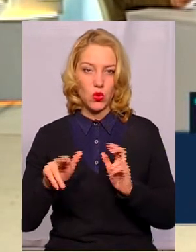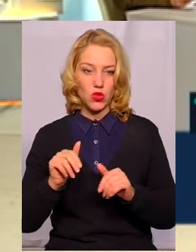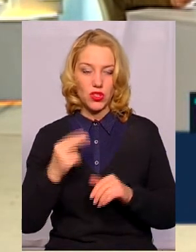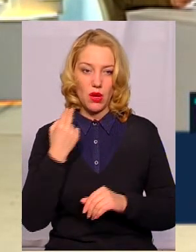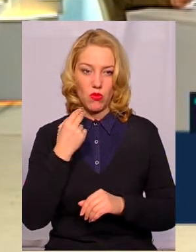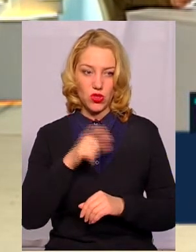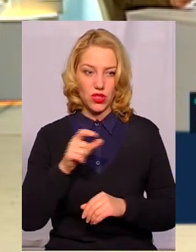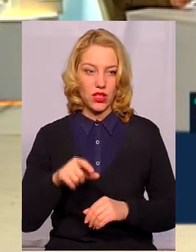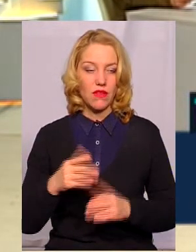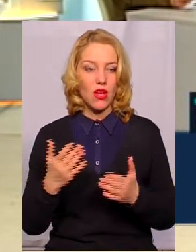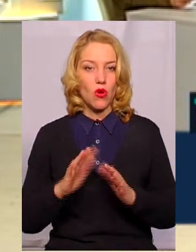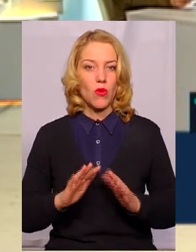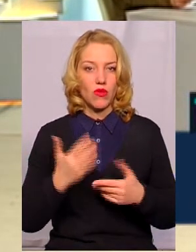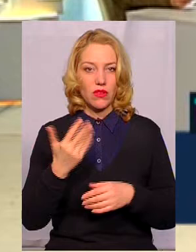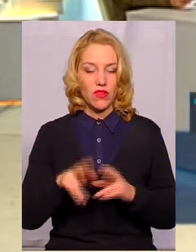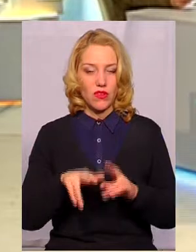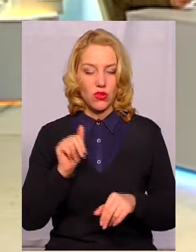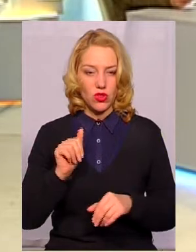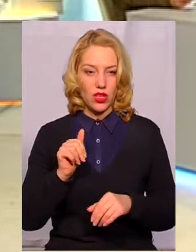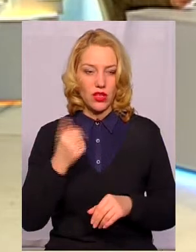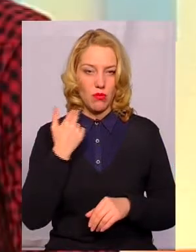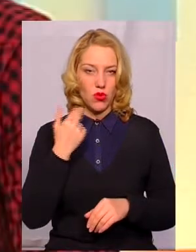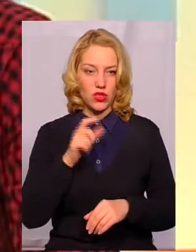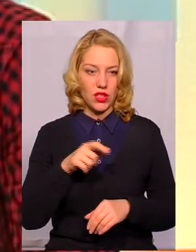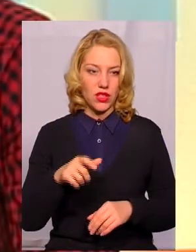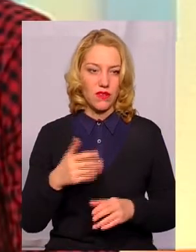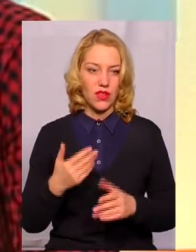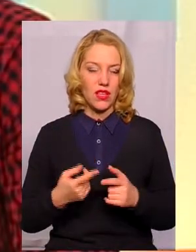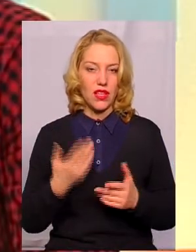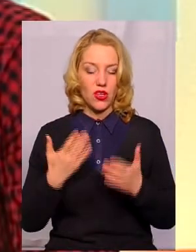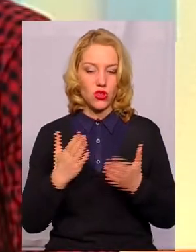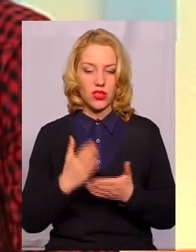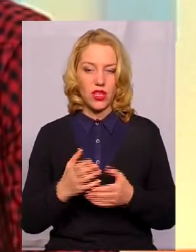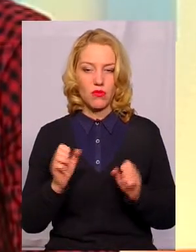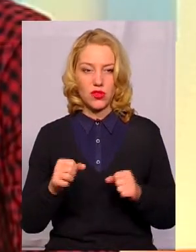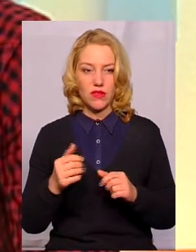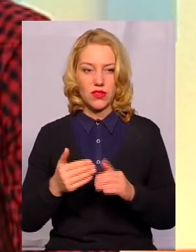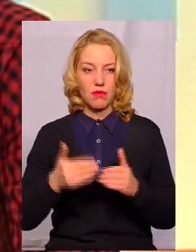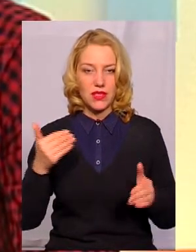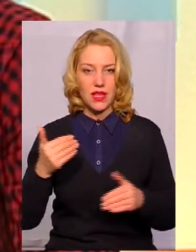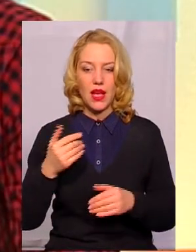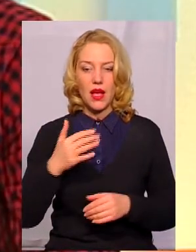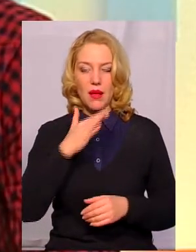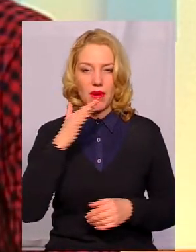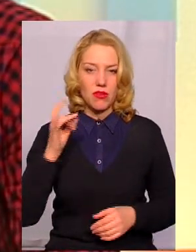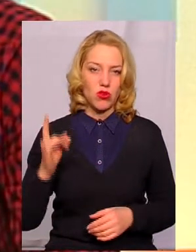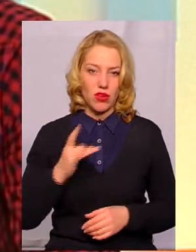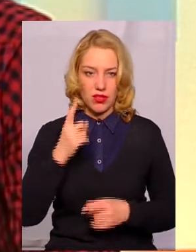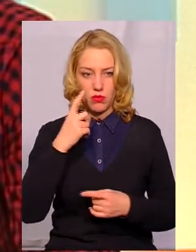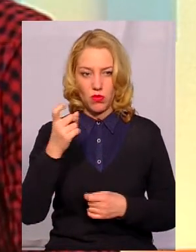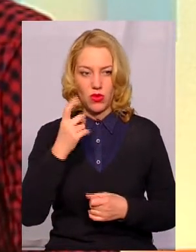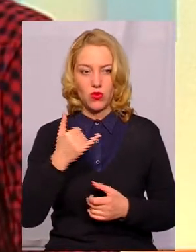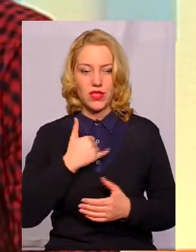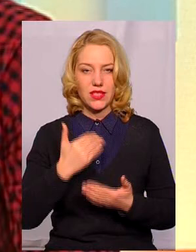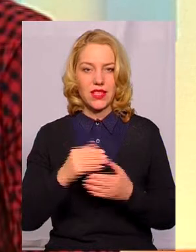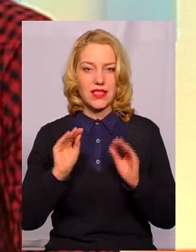боржників. В якому випадку ви відключаєте боржників? Якщо є можливість, в першу чергу, після попередження, неодноразового. Ми дивимося, в